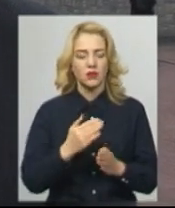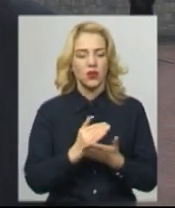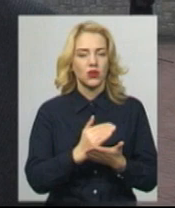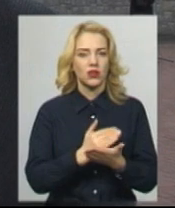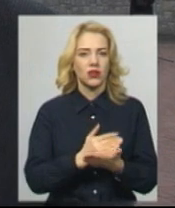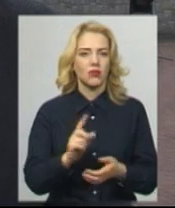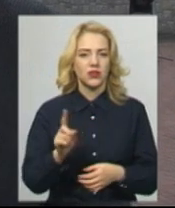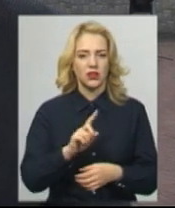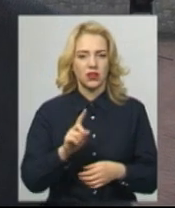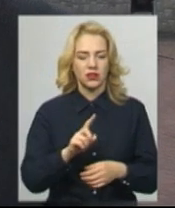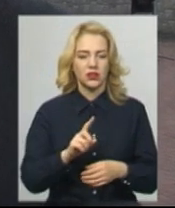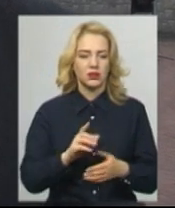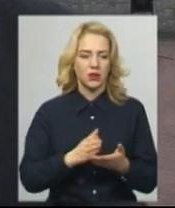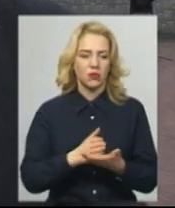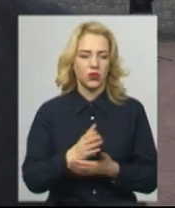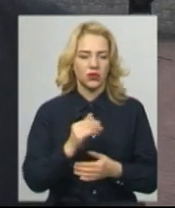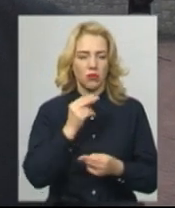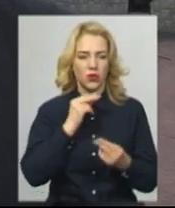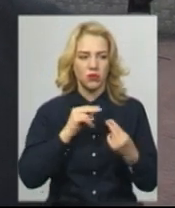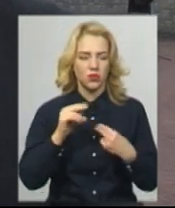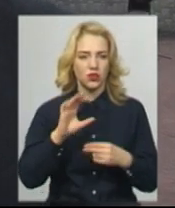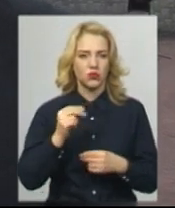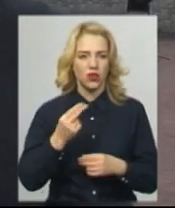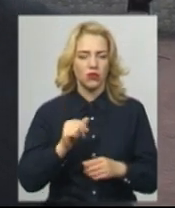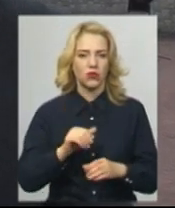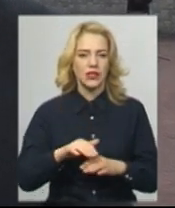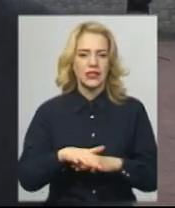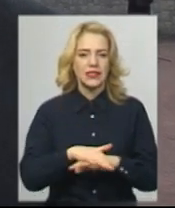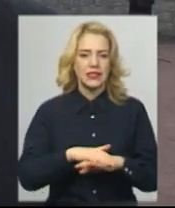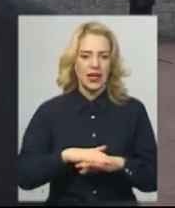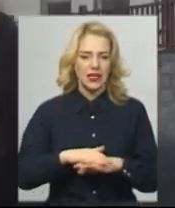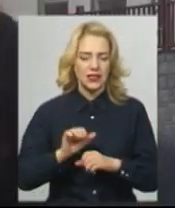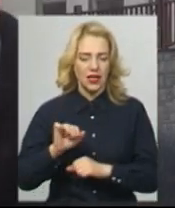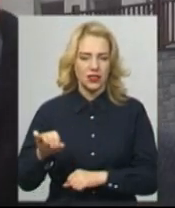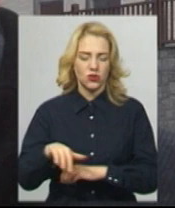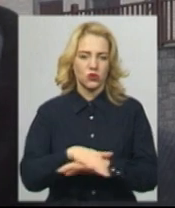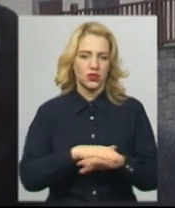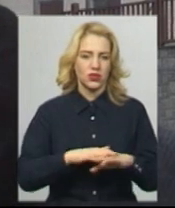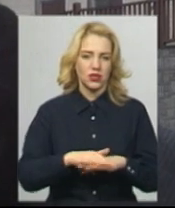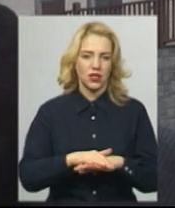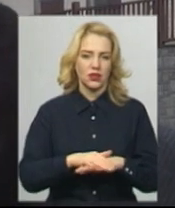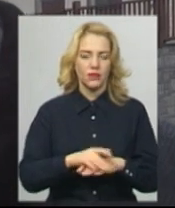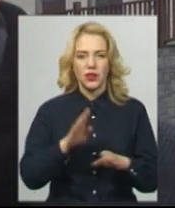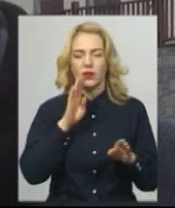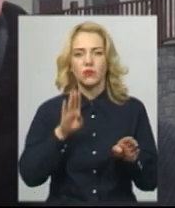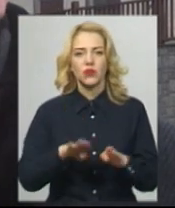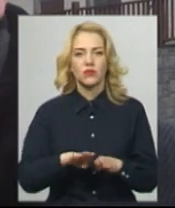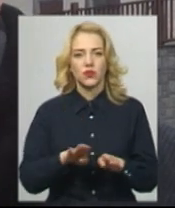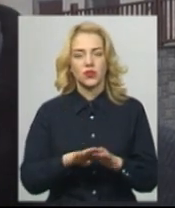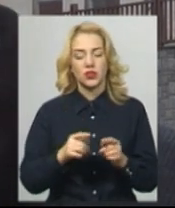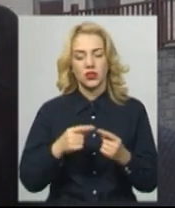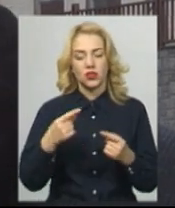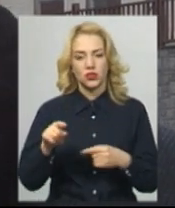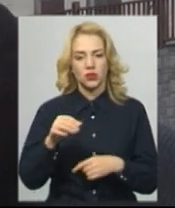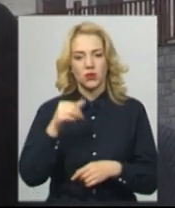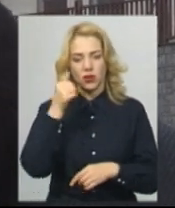сприбувані на поліпшення соціального захисту населення саме цієї пільгової категорії громадян. Порівнюючи з іншими роками, то в нас було